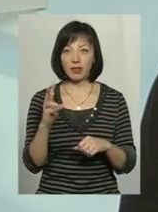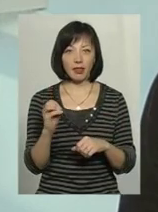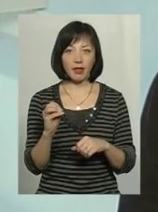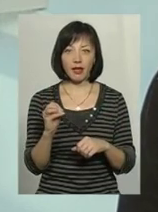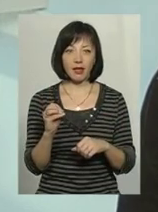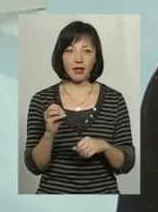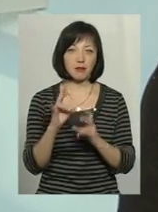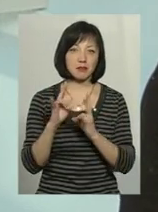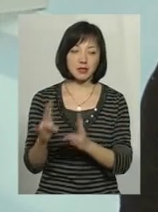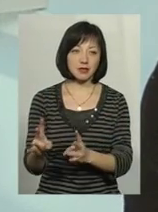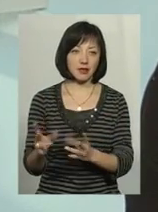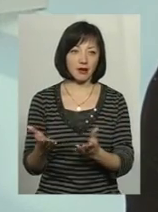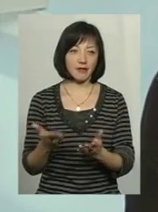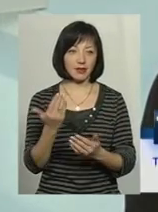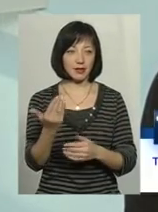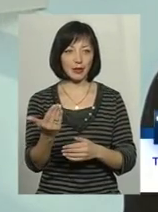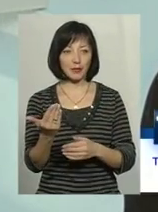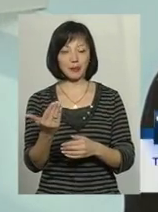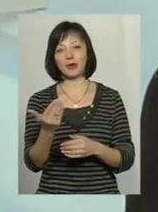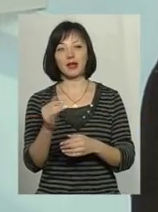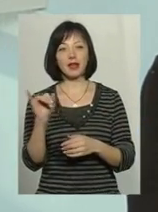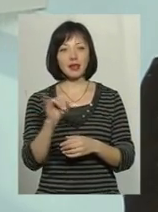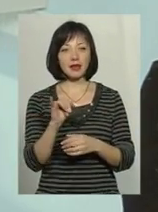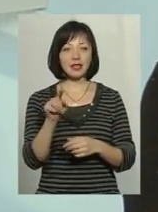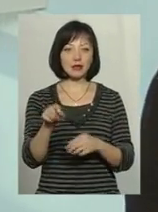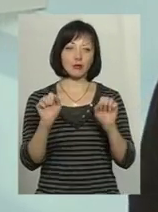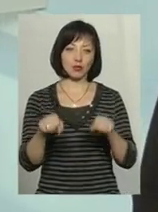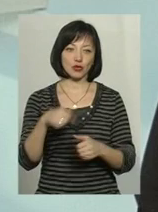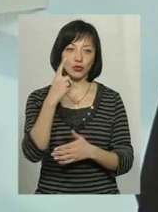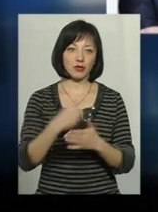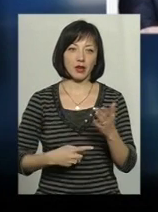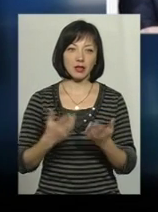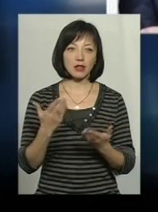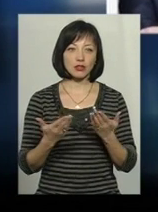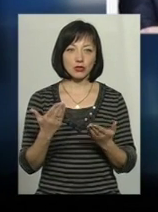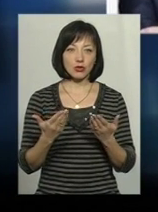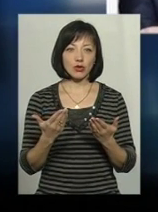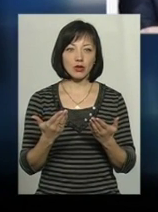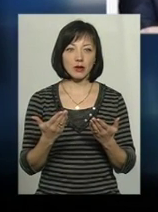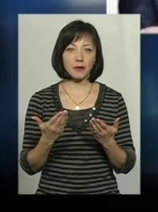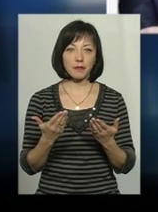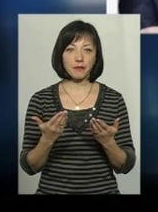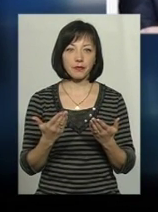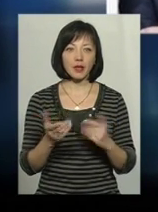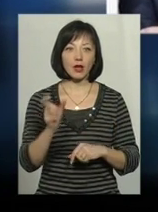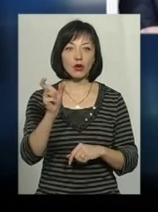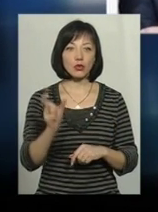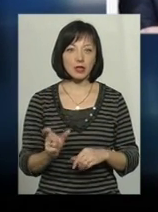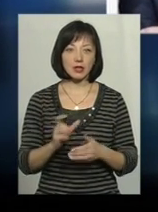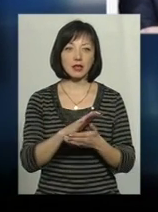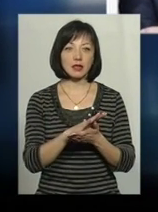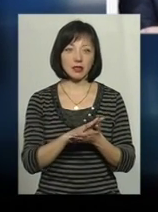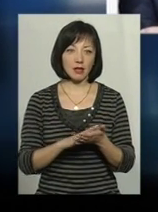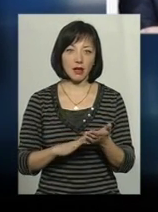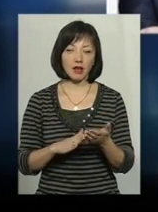підставить тебе, і, в принципі, ти можеш довіряти. Тому що, якщо якась людина далі від